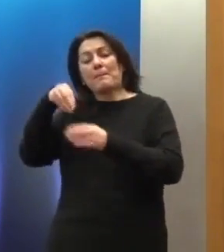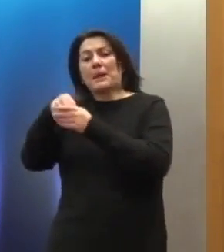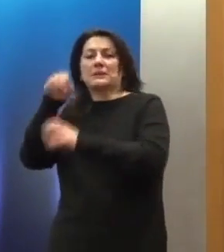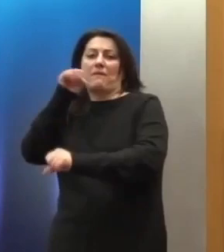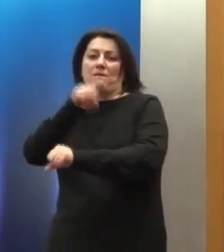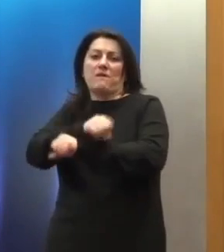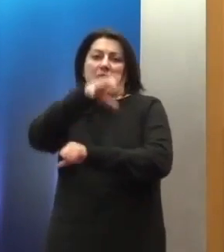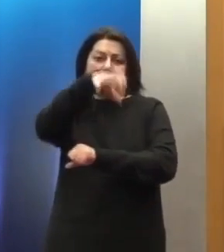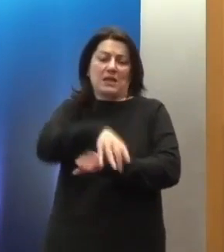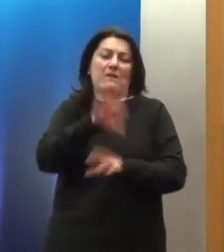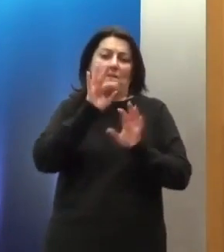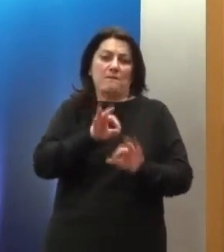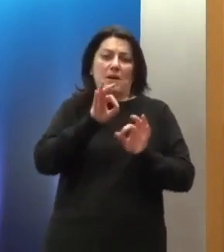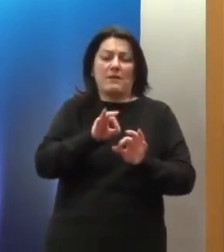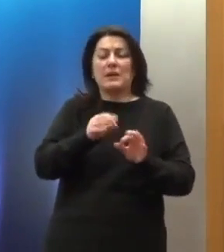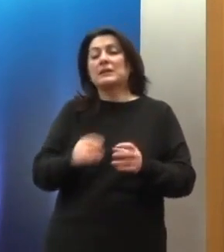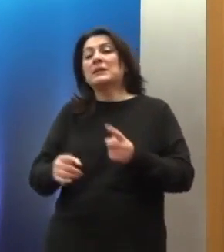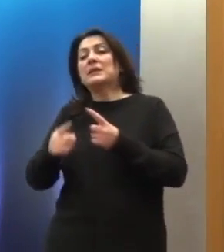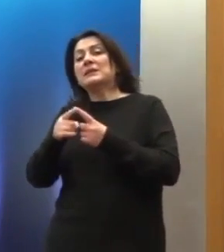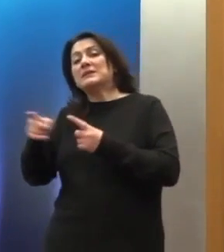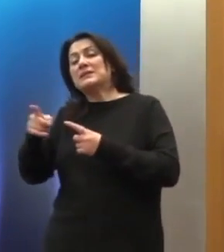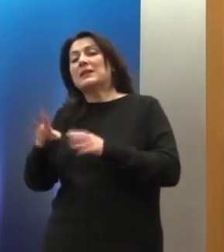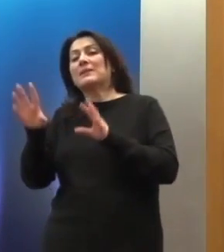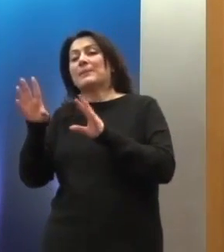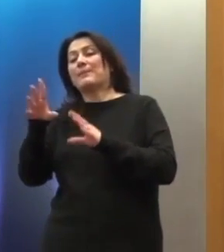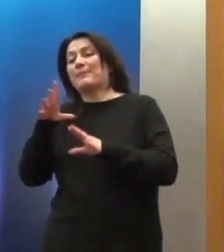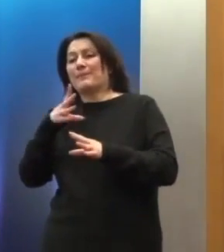καταρχάς, και στη συνέχεια και οι συνθήκες κράτησης των αλλοδαπών.